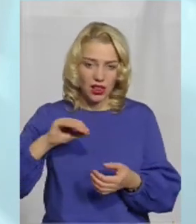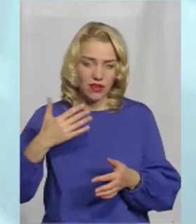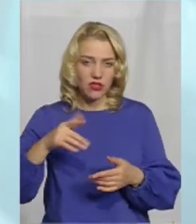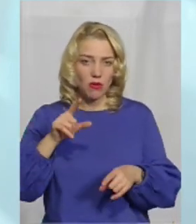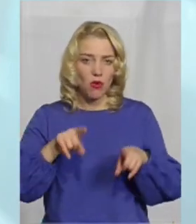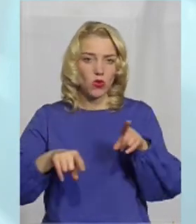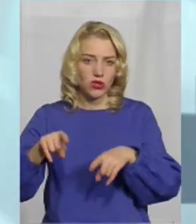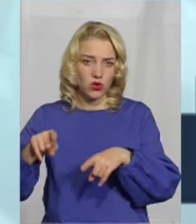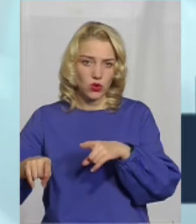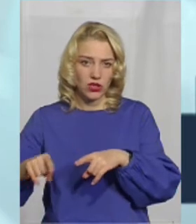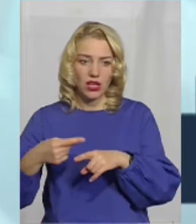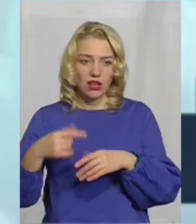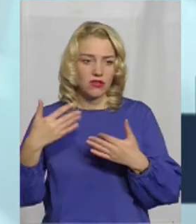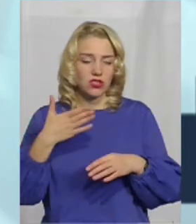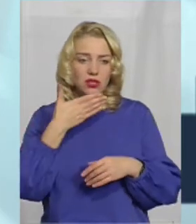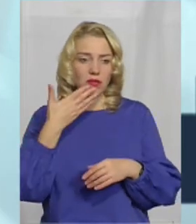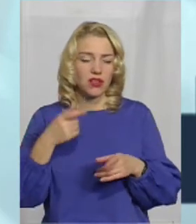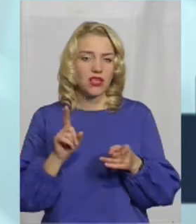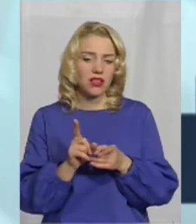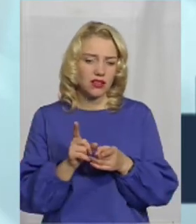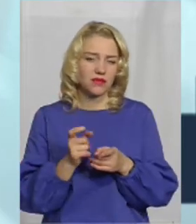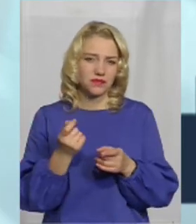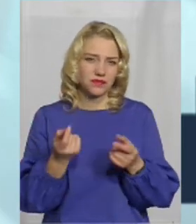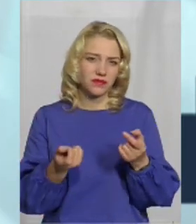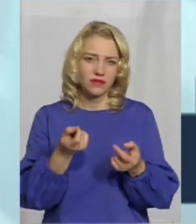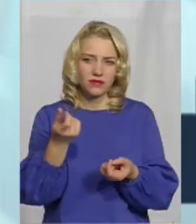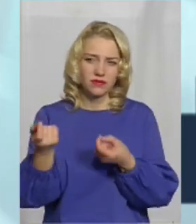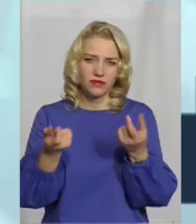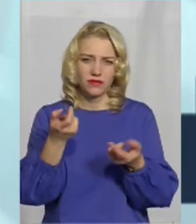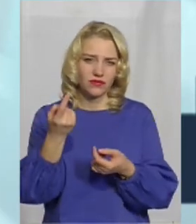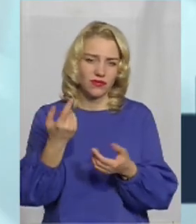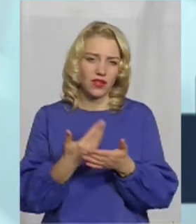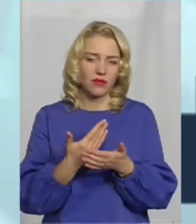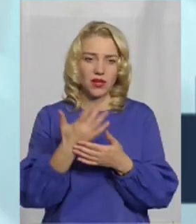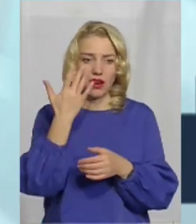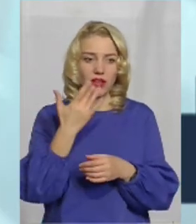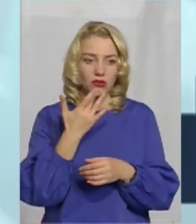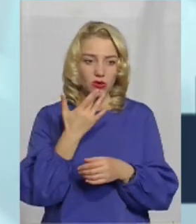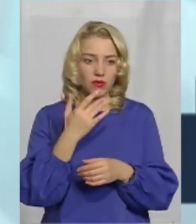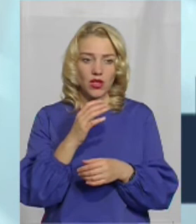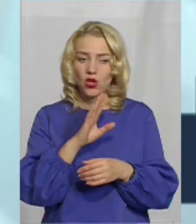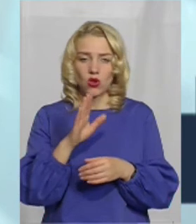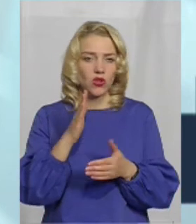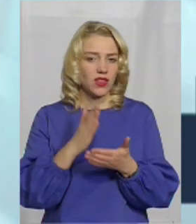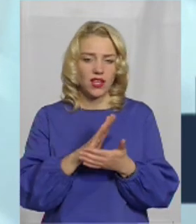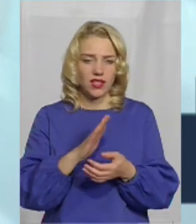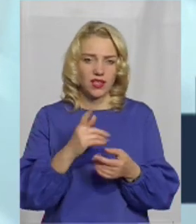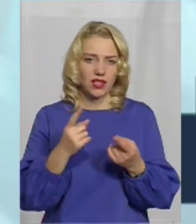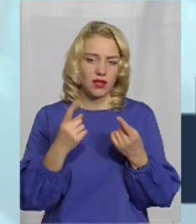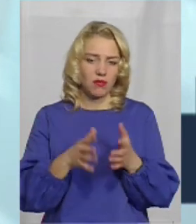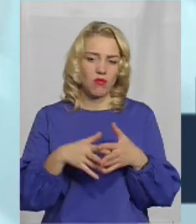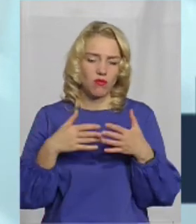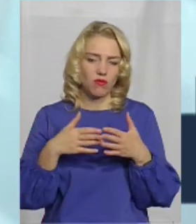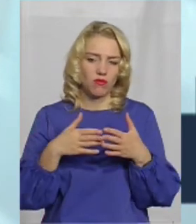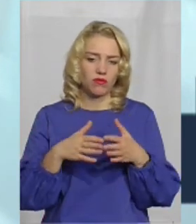поодинокі нема. Своє поодинокові такі факти, зазвичай там десь улітку, але не є таким досить поширеним